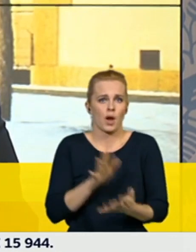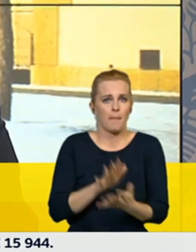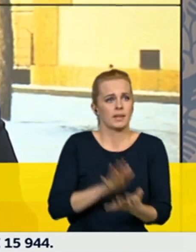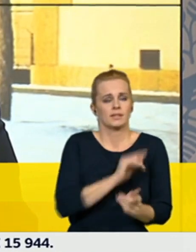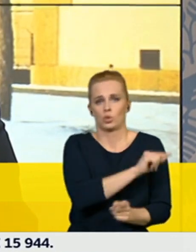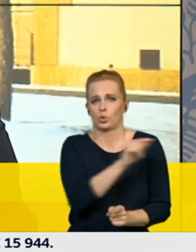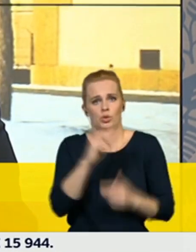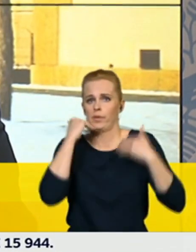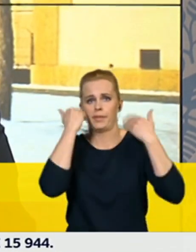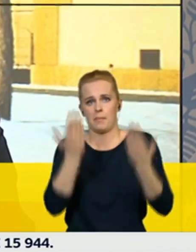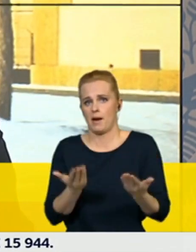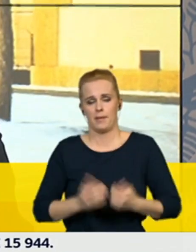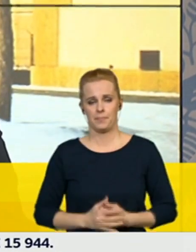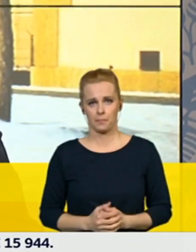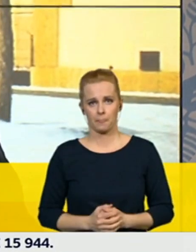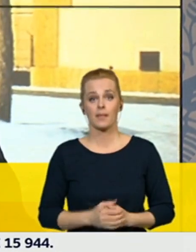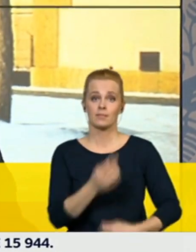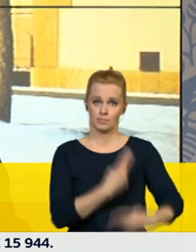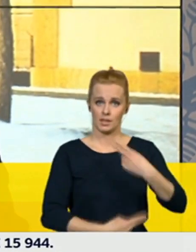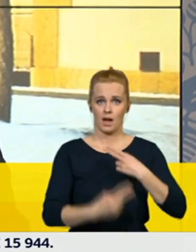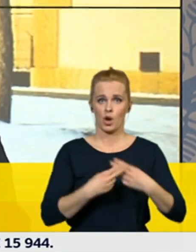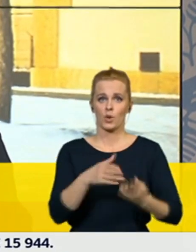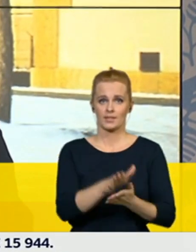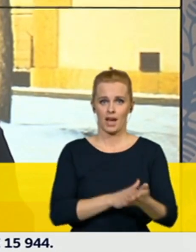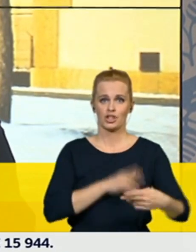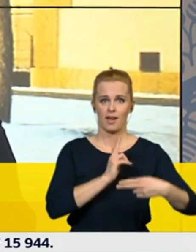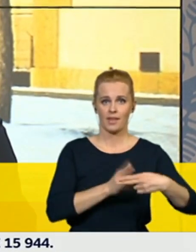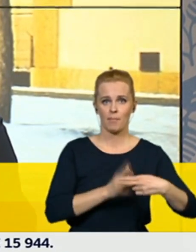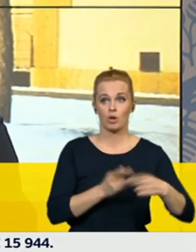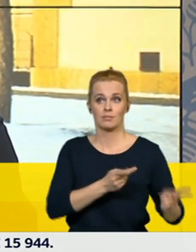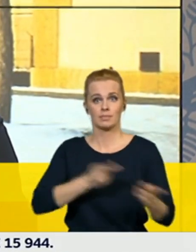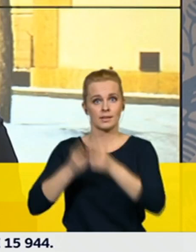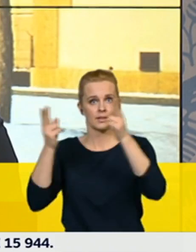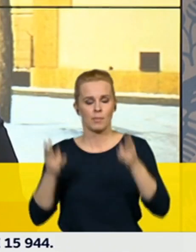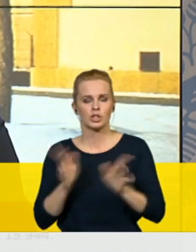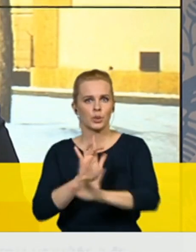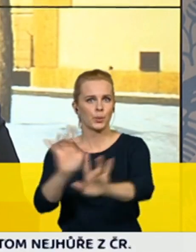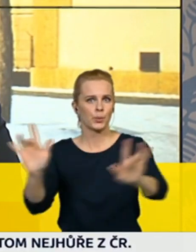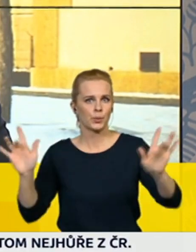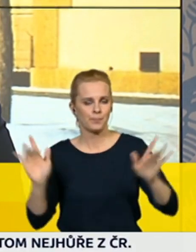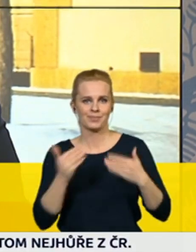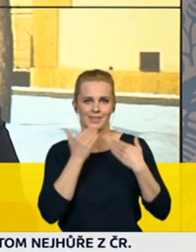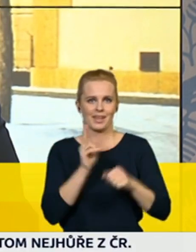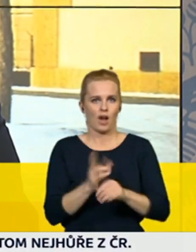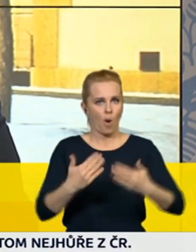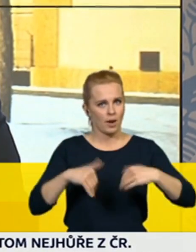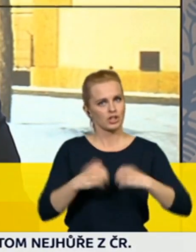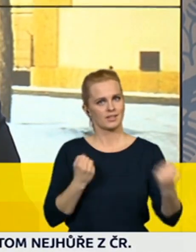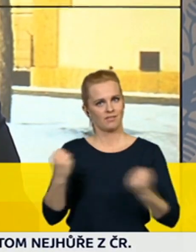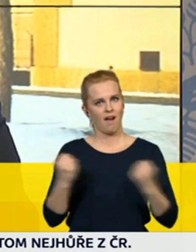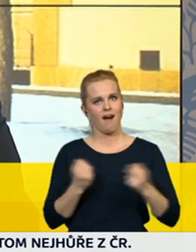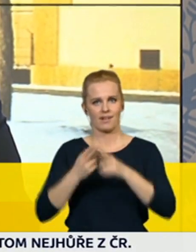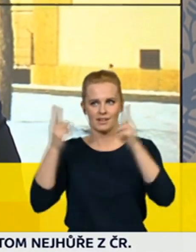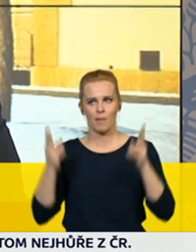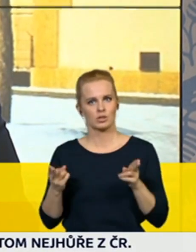když epidemie začínala, tak jsme neměli nemocnit nikoho a díky rozhodním opatřením jsme to zvládli. Na